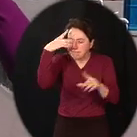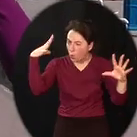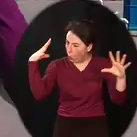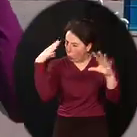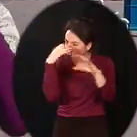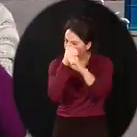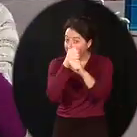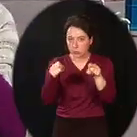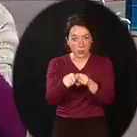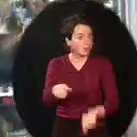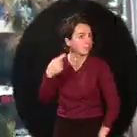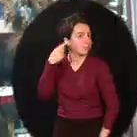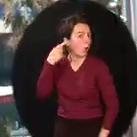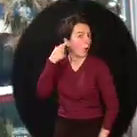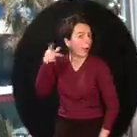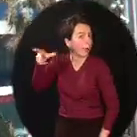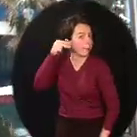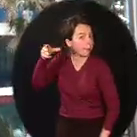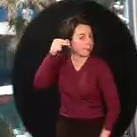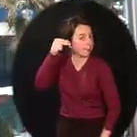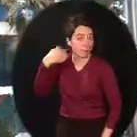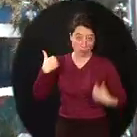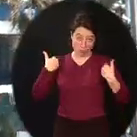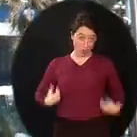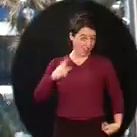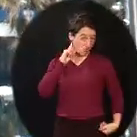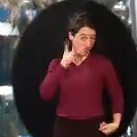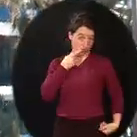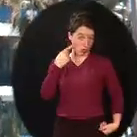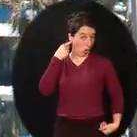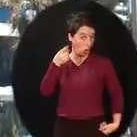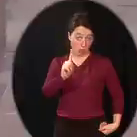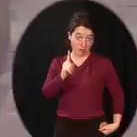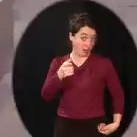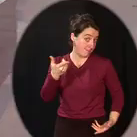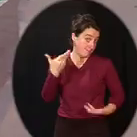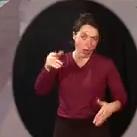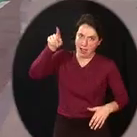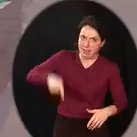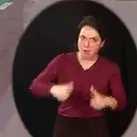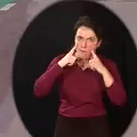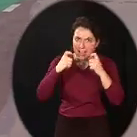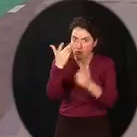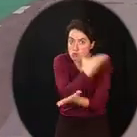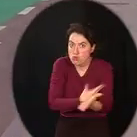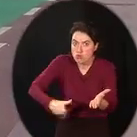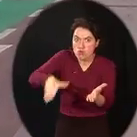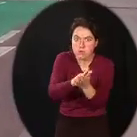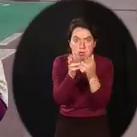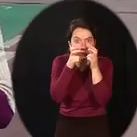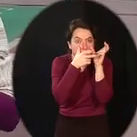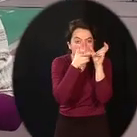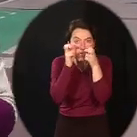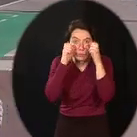concentrée, mais aussi vos oreilles. Moi, je n'entends pas et j'ai dû apprendre à être encore plus vigilante